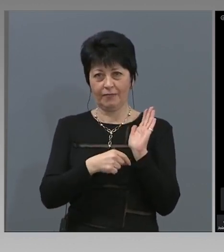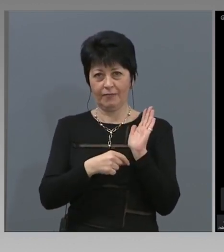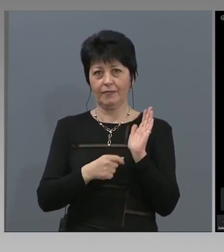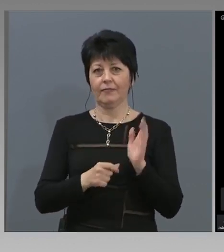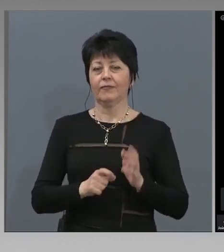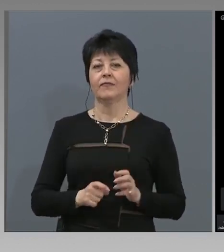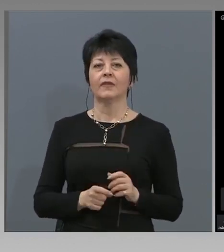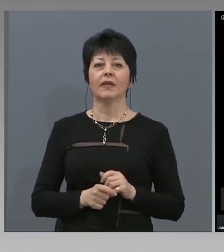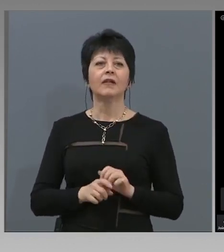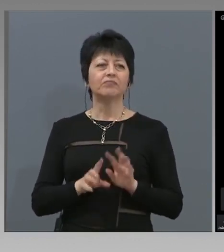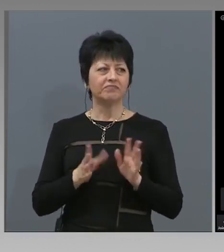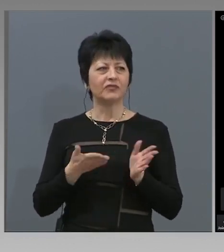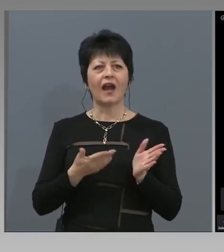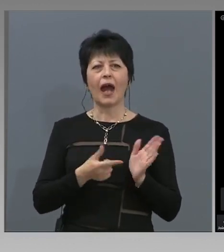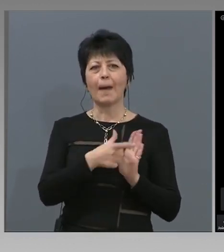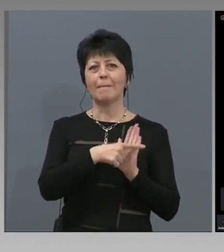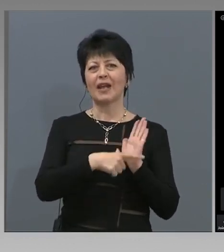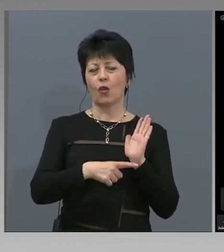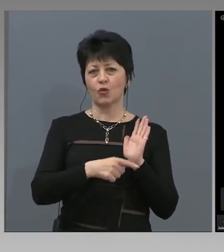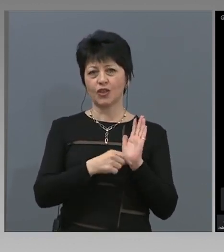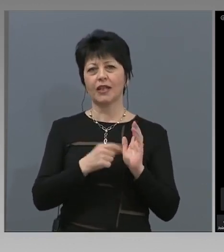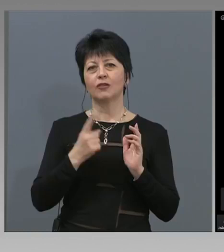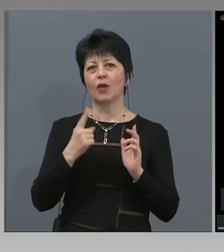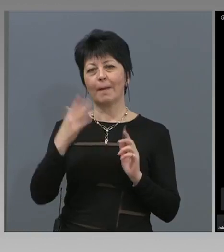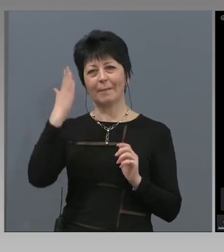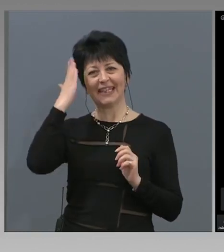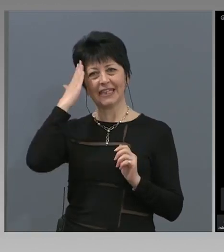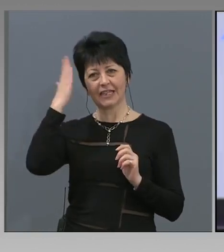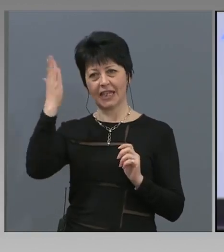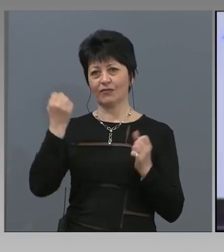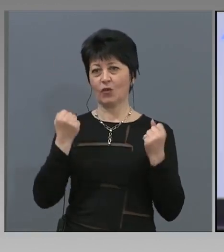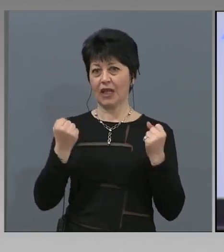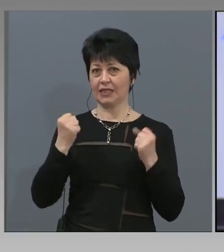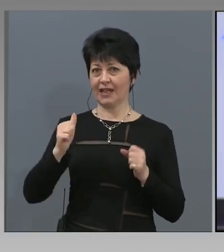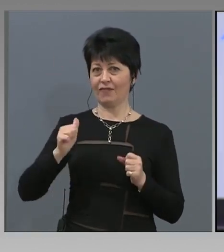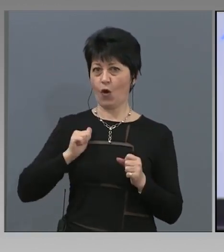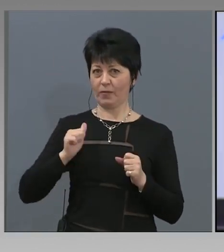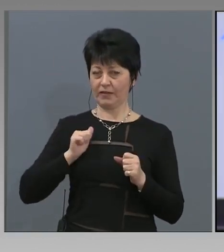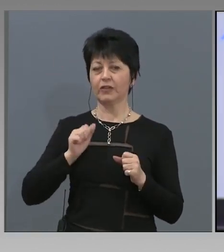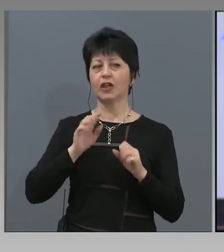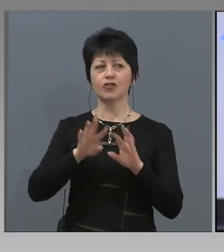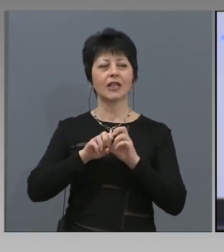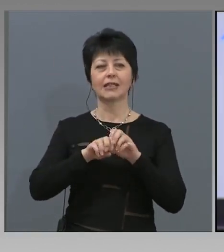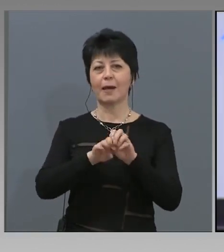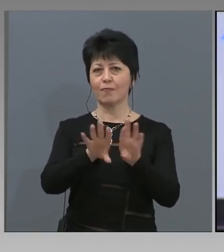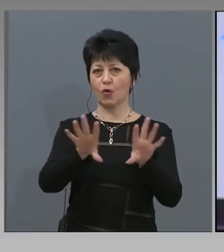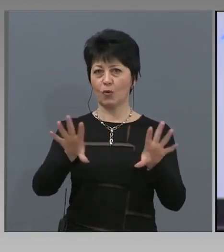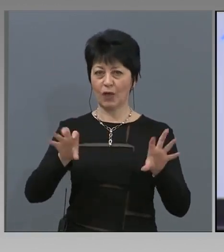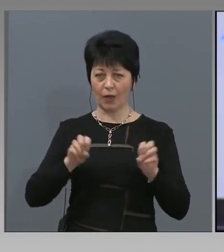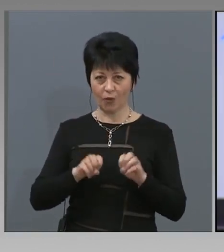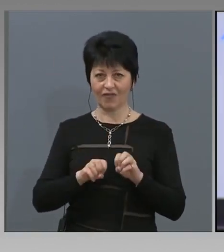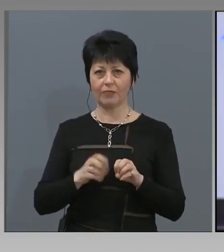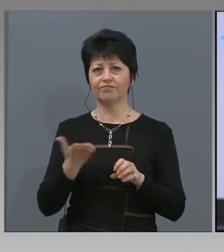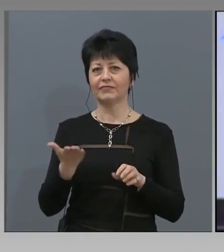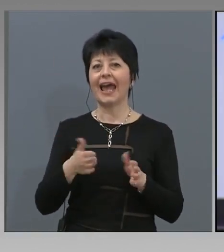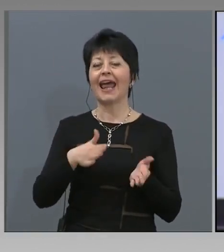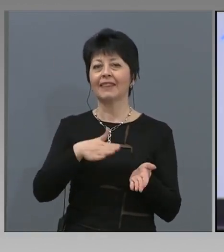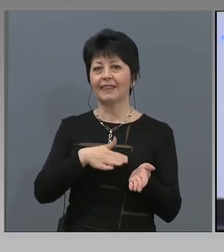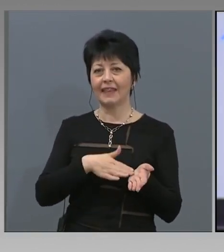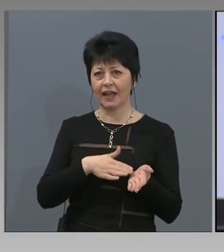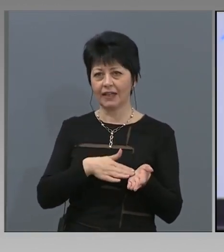кода и приложението е на Министерство на здравеопазването. което ще бъде публикувано под името на Министерство на здравеопазването. Данните